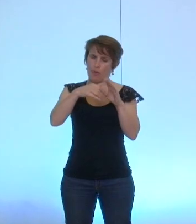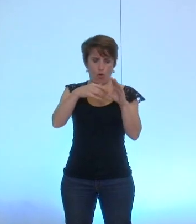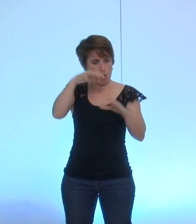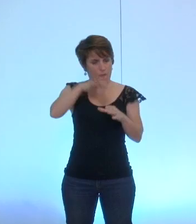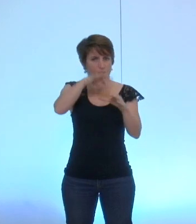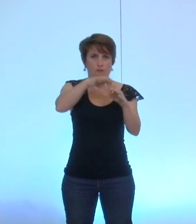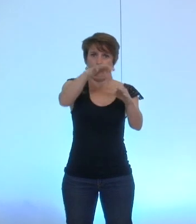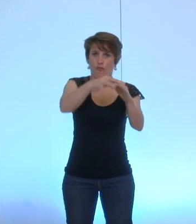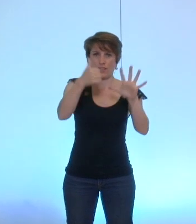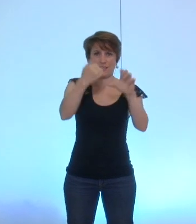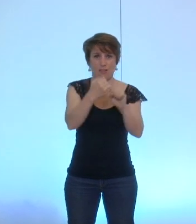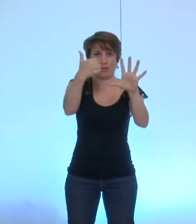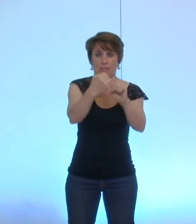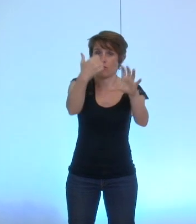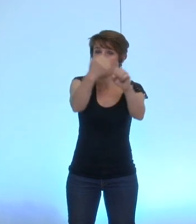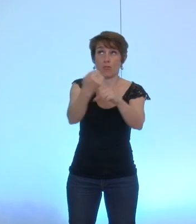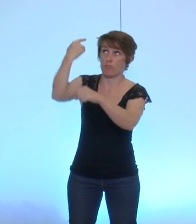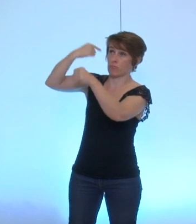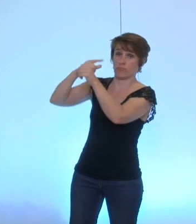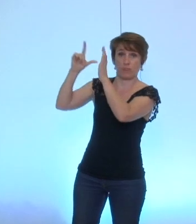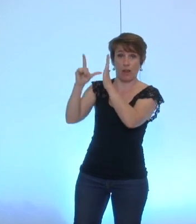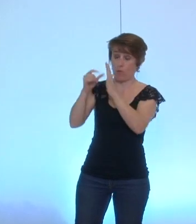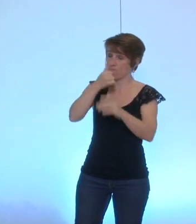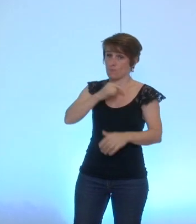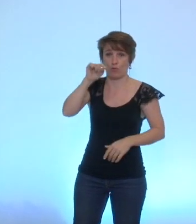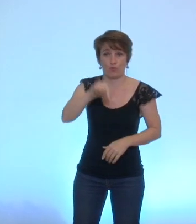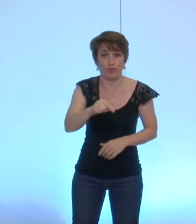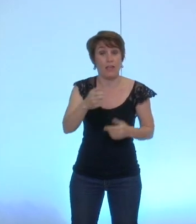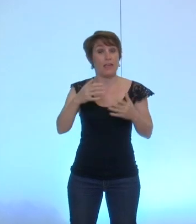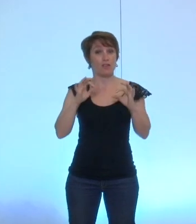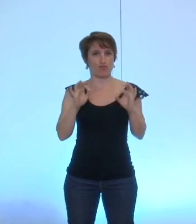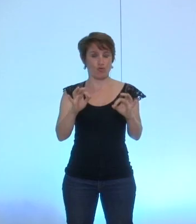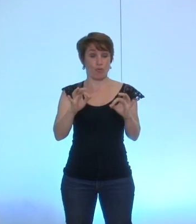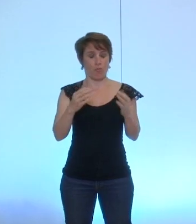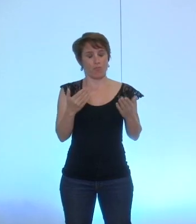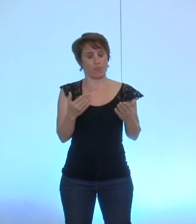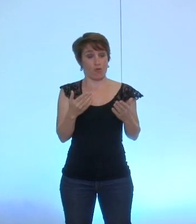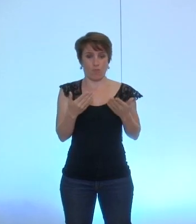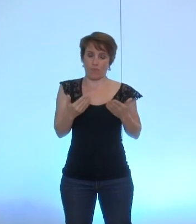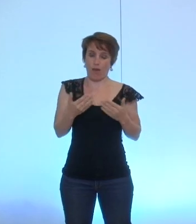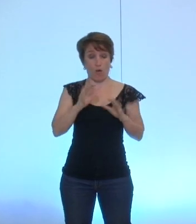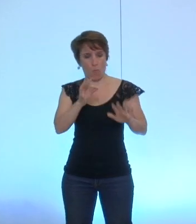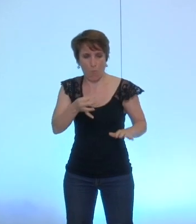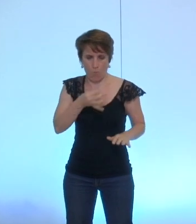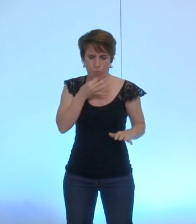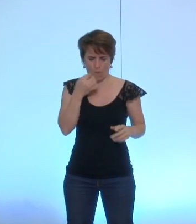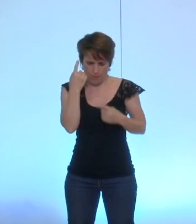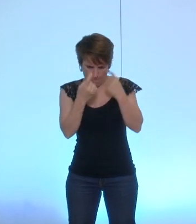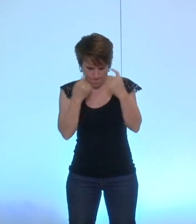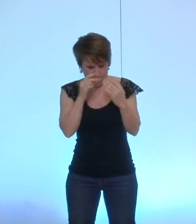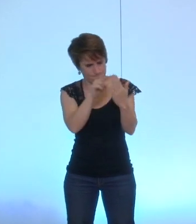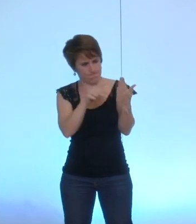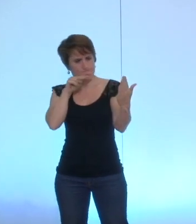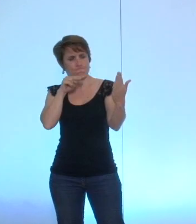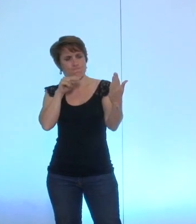est souvent un moment pour repositionner les droits et les devoirs de l'ensemble